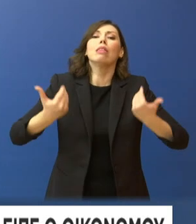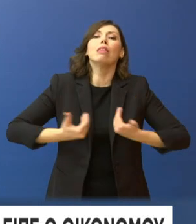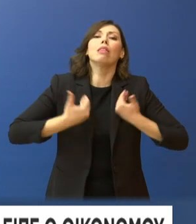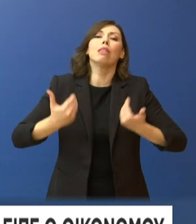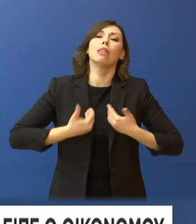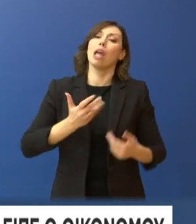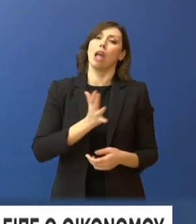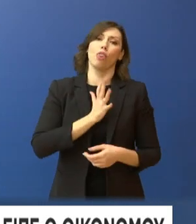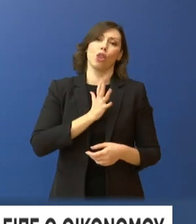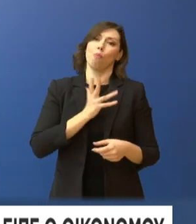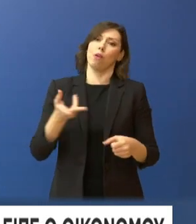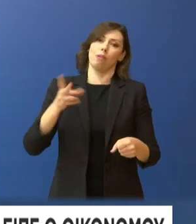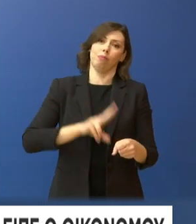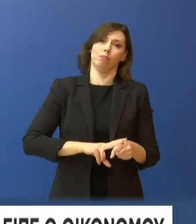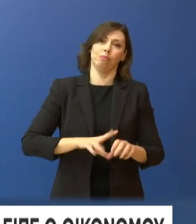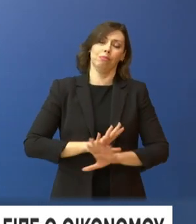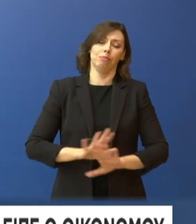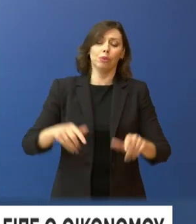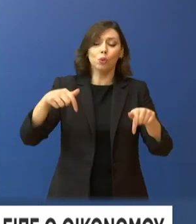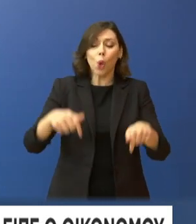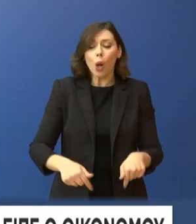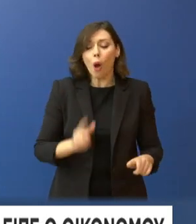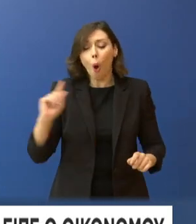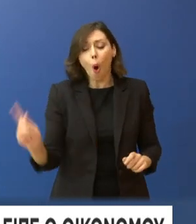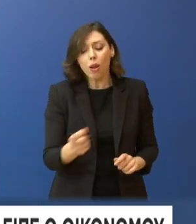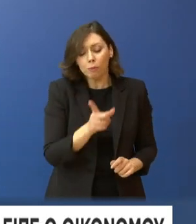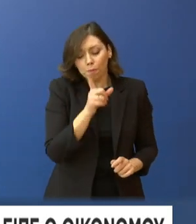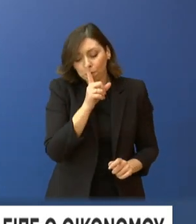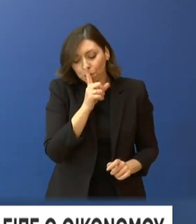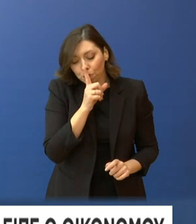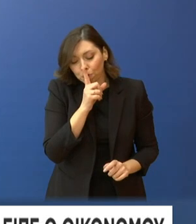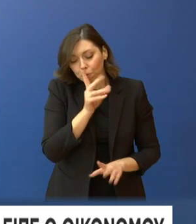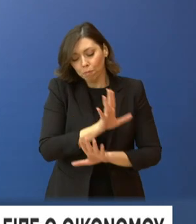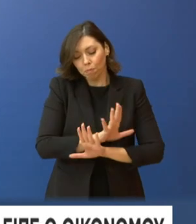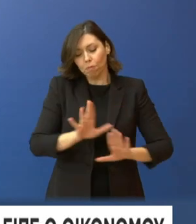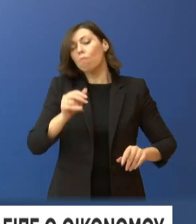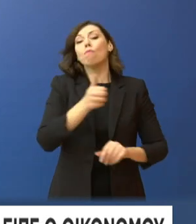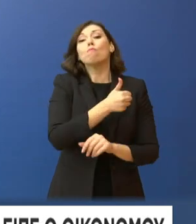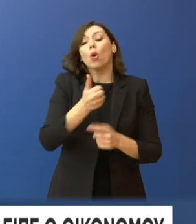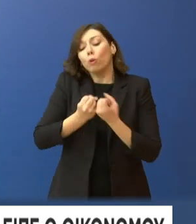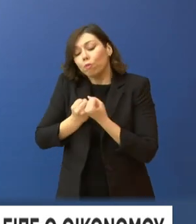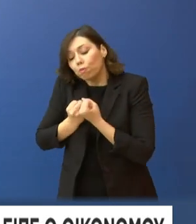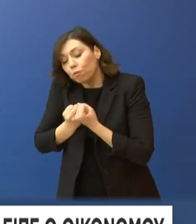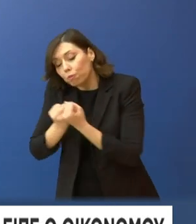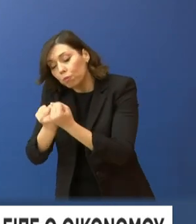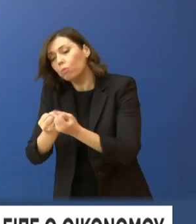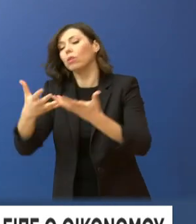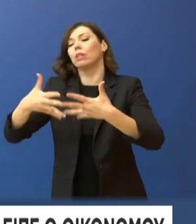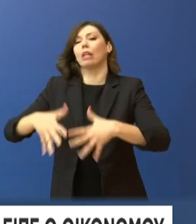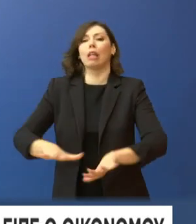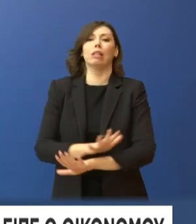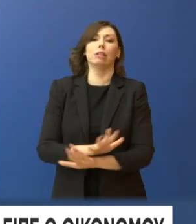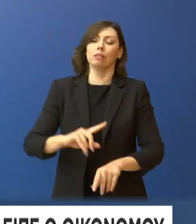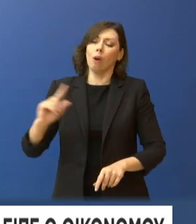ενσυναίσθησης, σεβασμού, συμπαράστασης και σιωπής στον πόνο των συγγενών που ξαφνικά από τη μια στιγμή στην